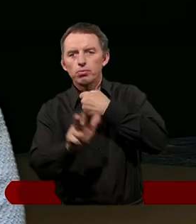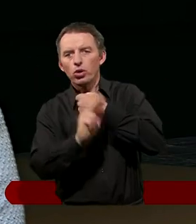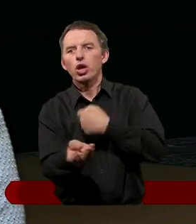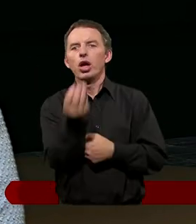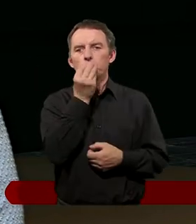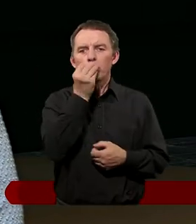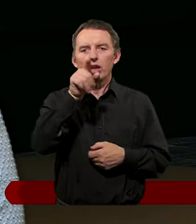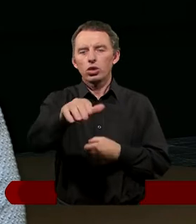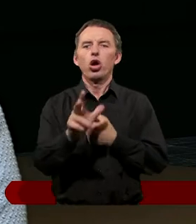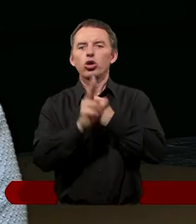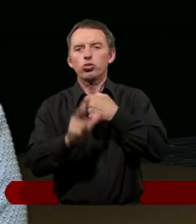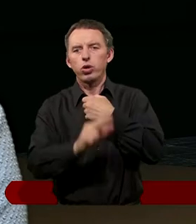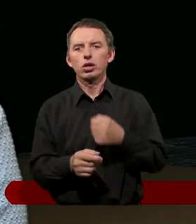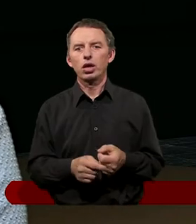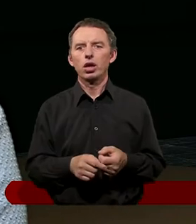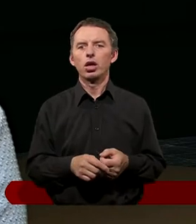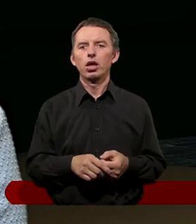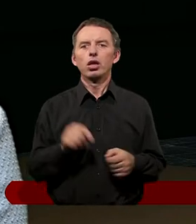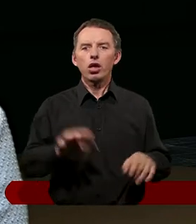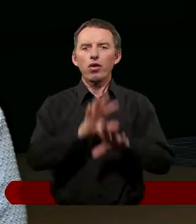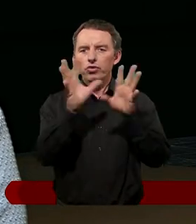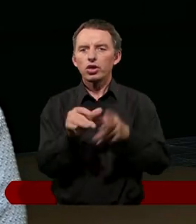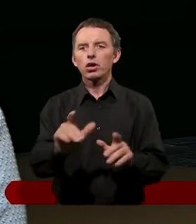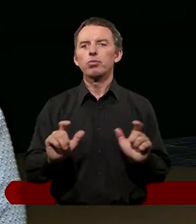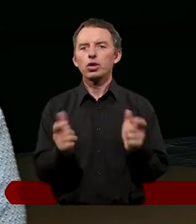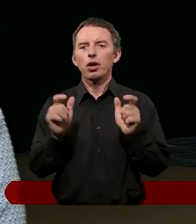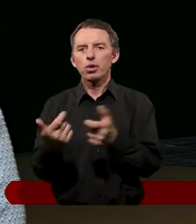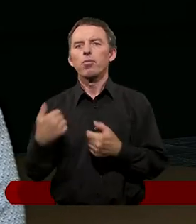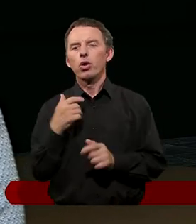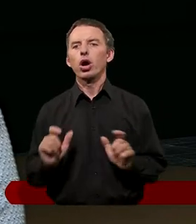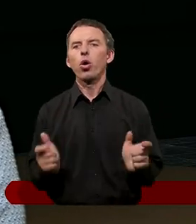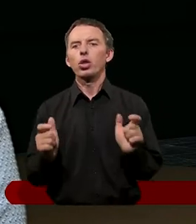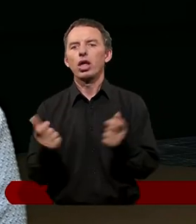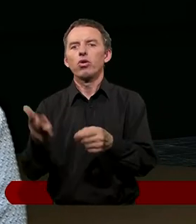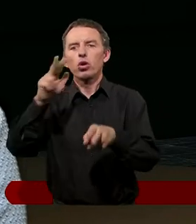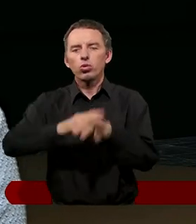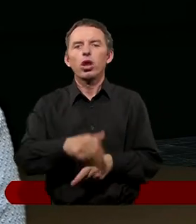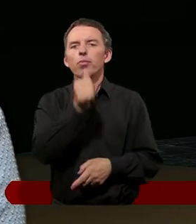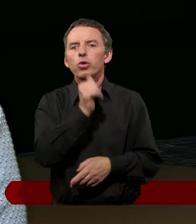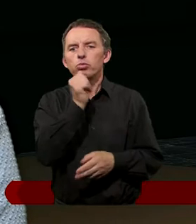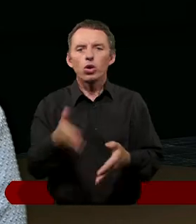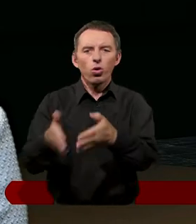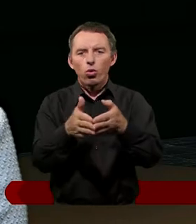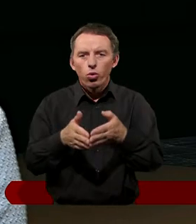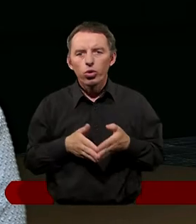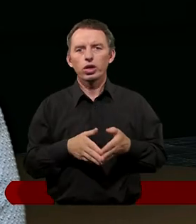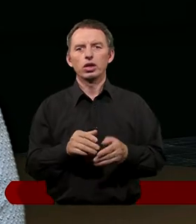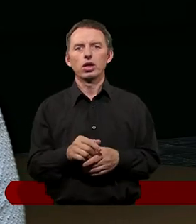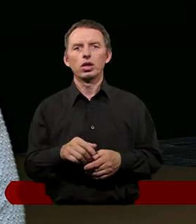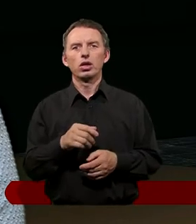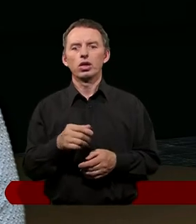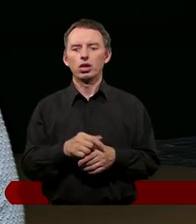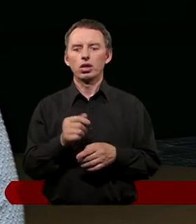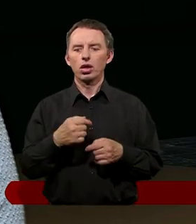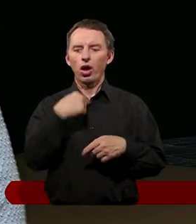jedli to zboże. Natomiast we wszystkich tych przypadkach Jezus konsekwentnie próbuje uczyć ówczesnych ludzi, ale i